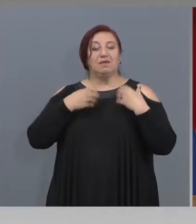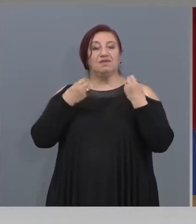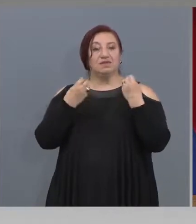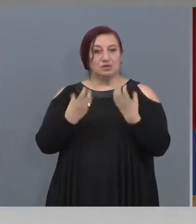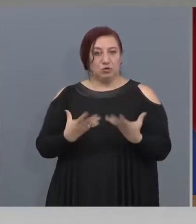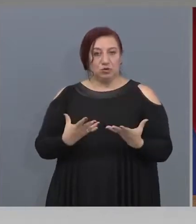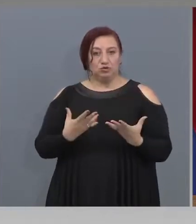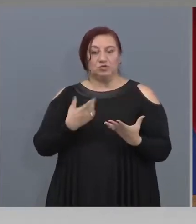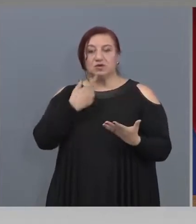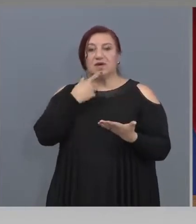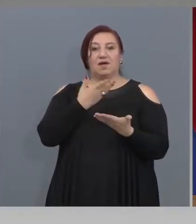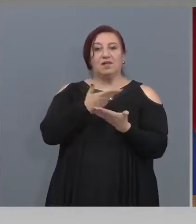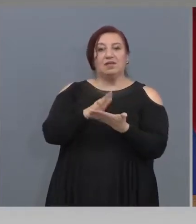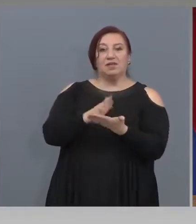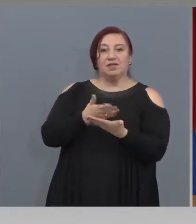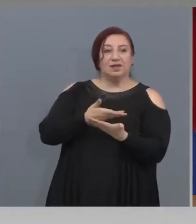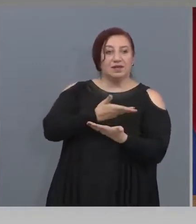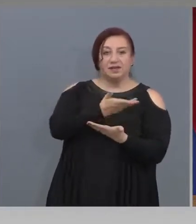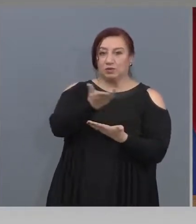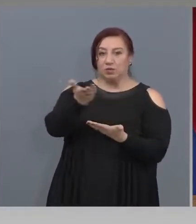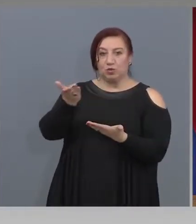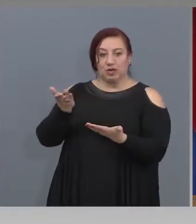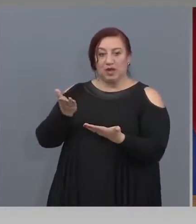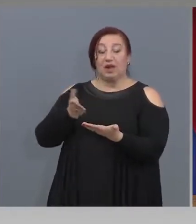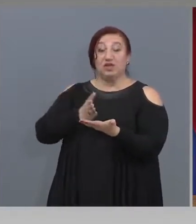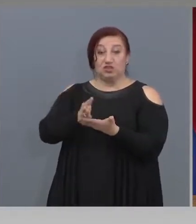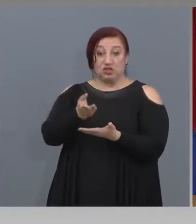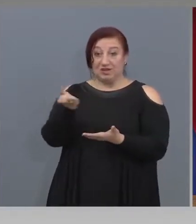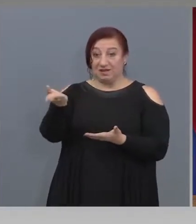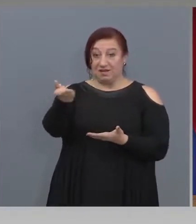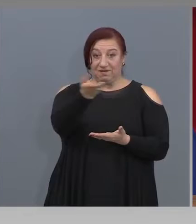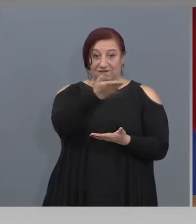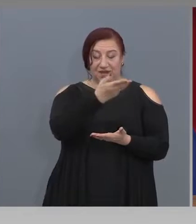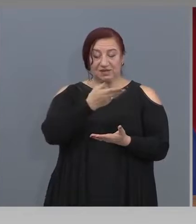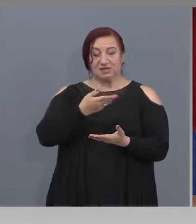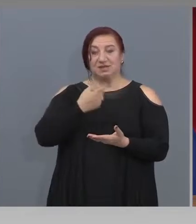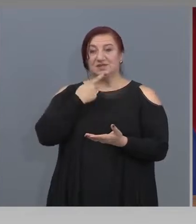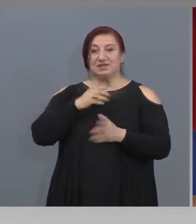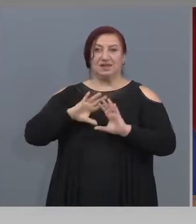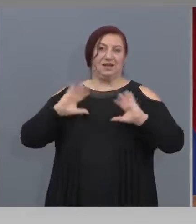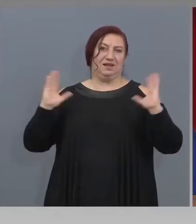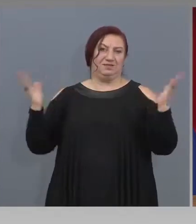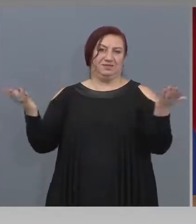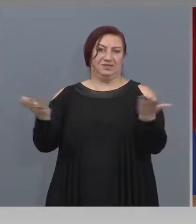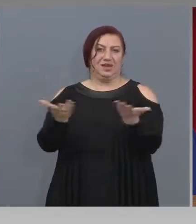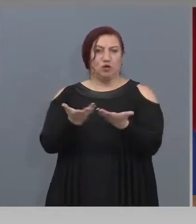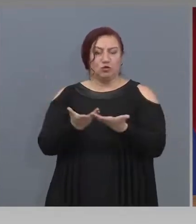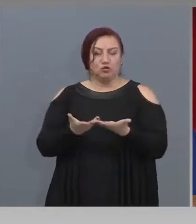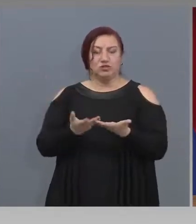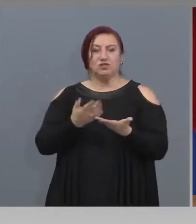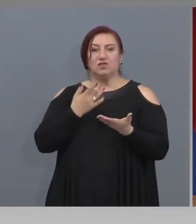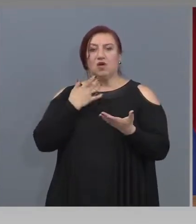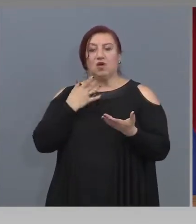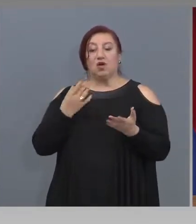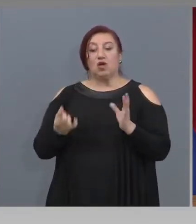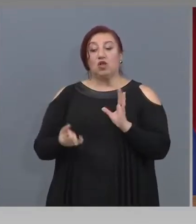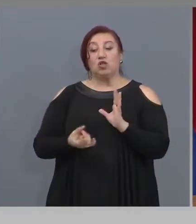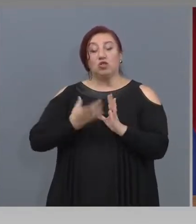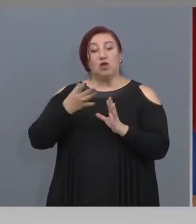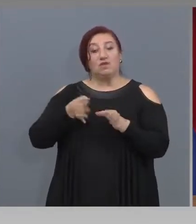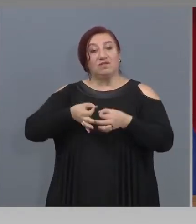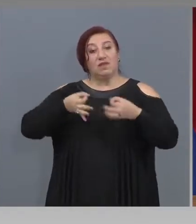да споделя чрез вас и с цялото общество нови мерки, допълнителни за